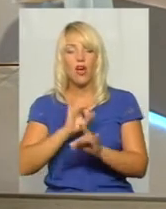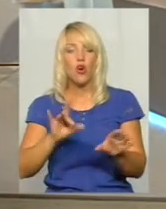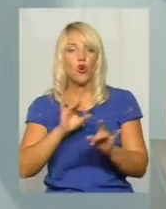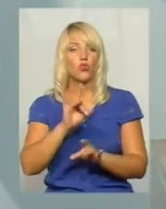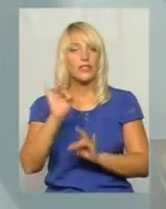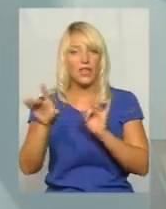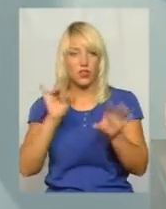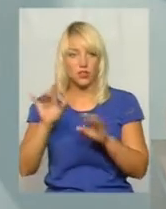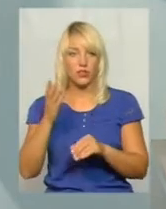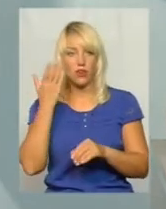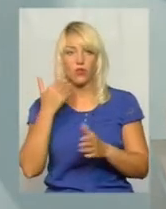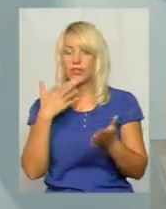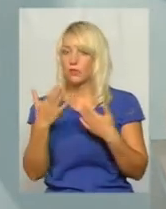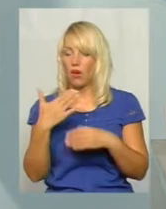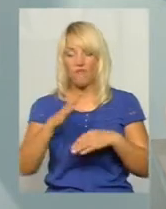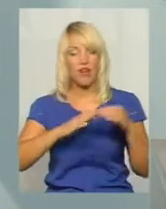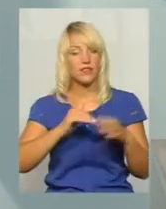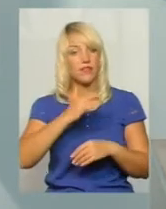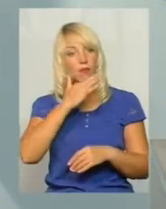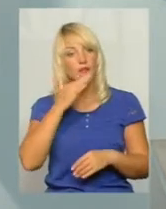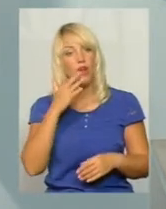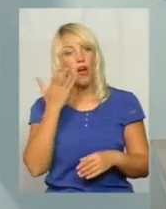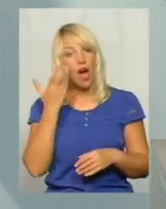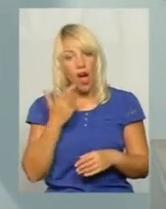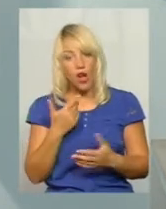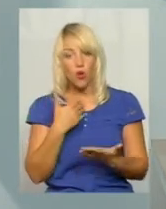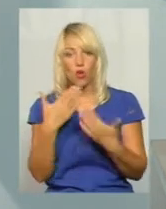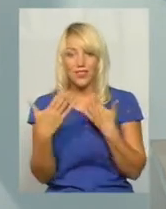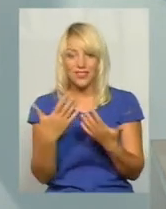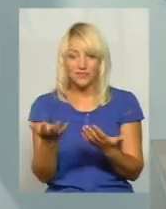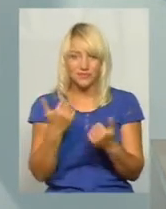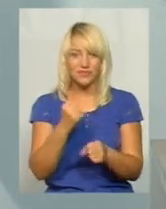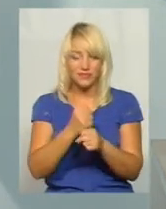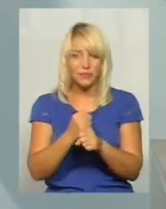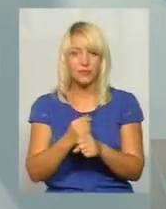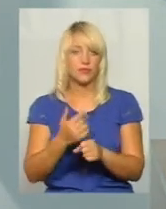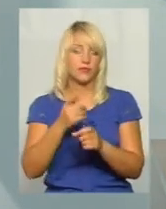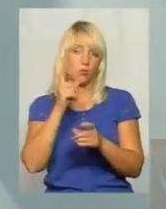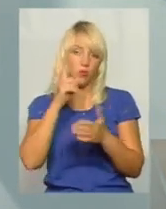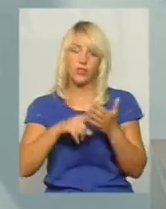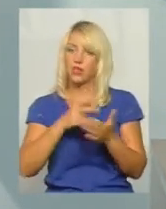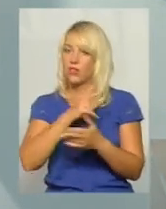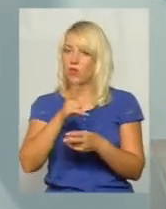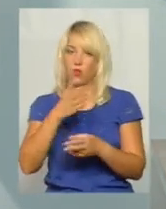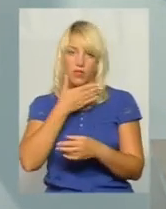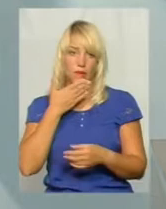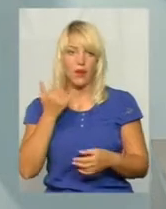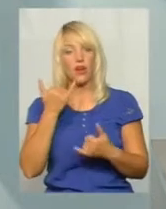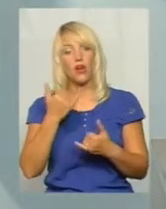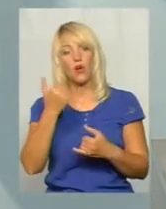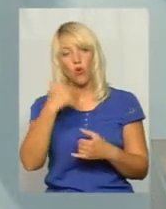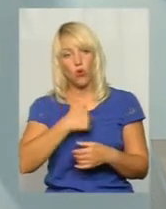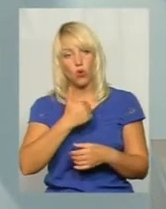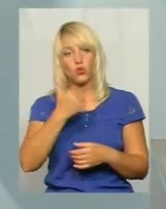тому що коли спілкується, фахівців вроді багато, а коли доходить до справи, повірте, немає нікого. Я хочу сьогодні, дякуючи